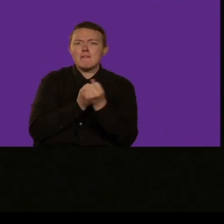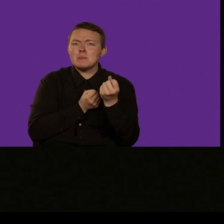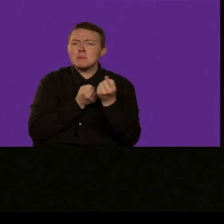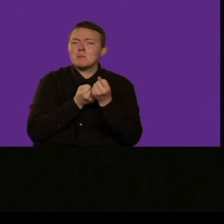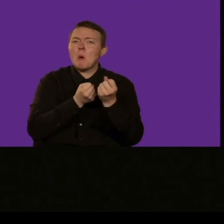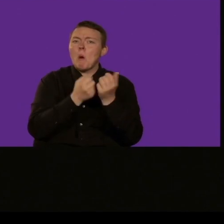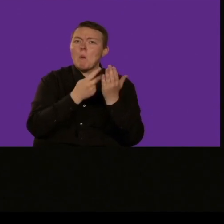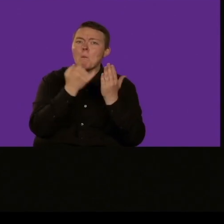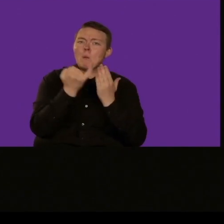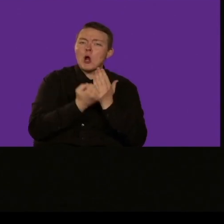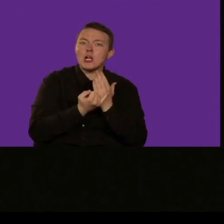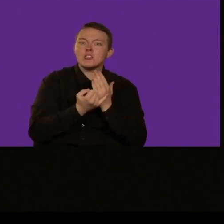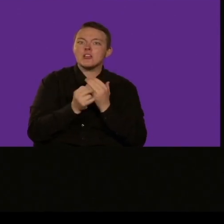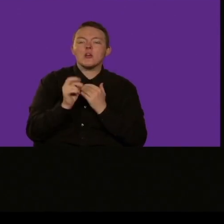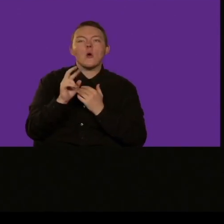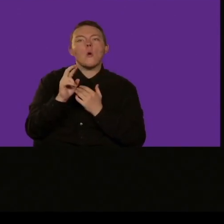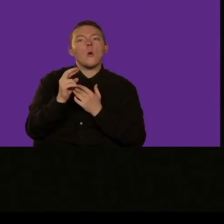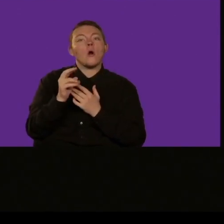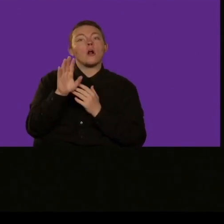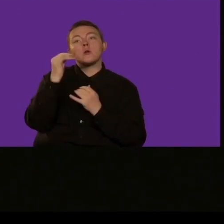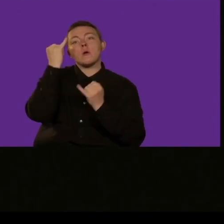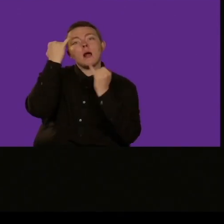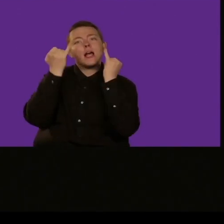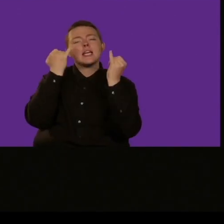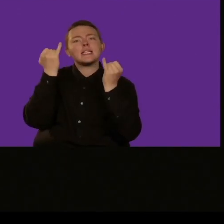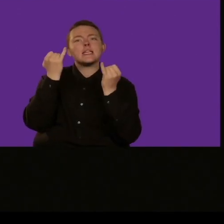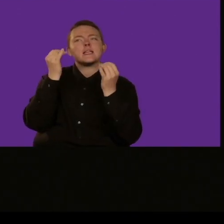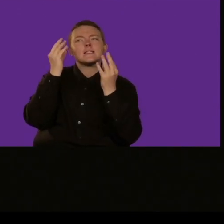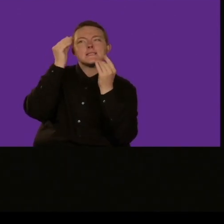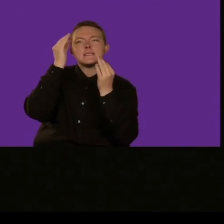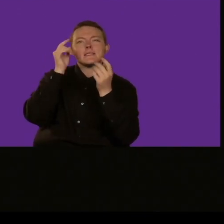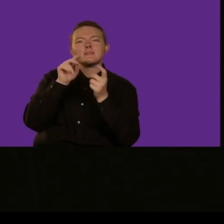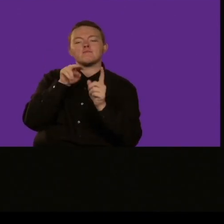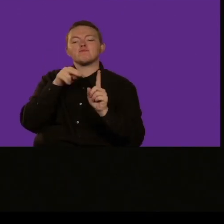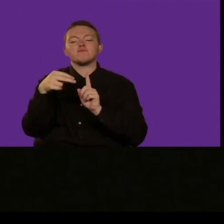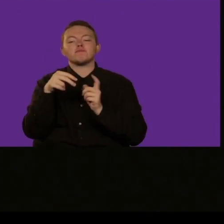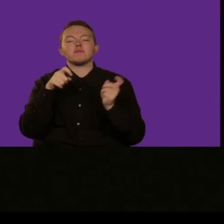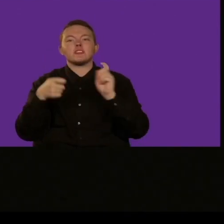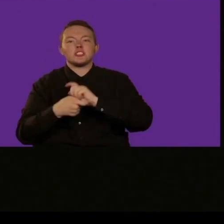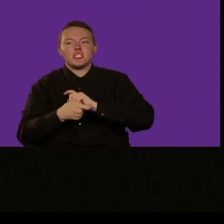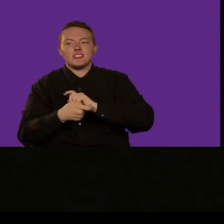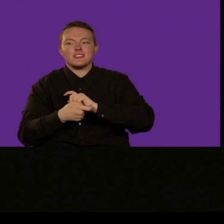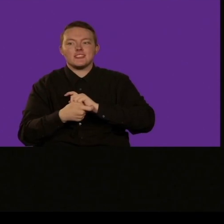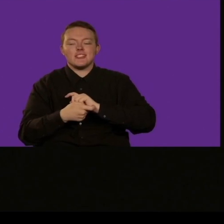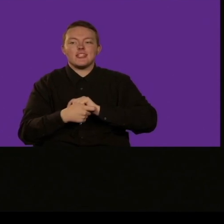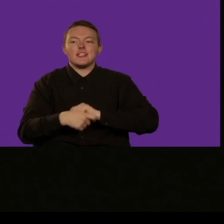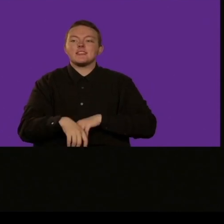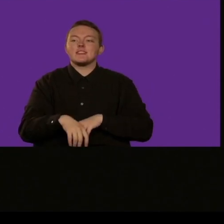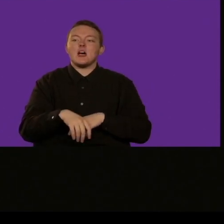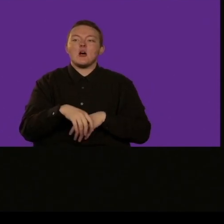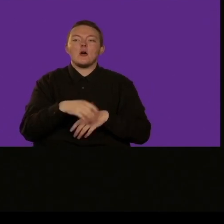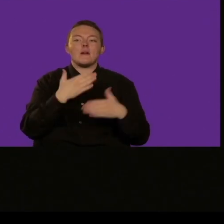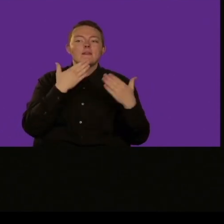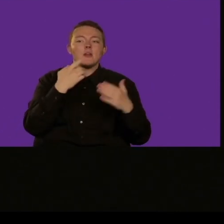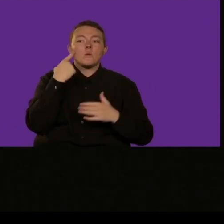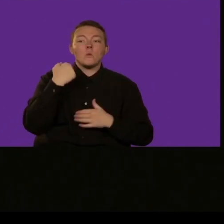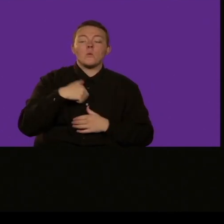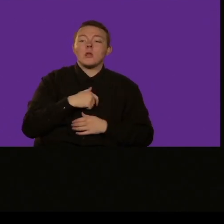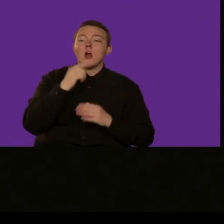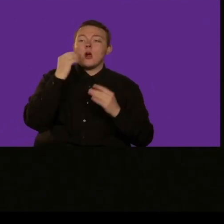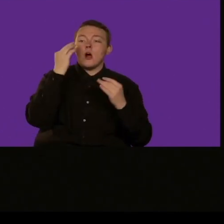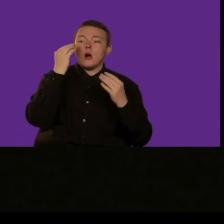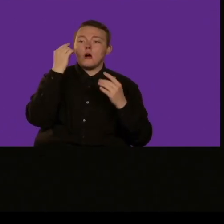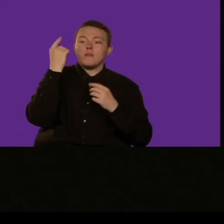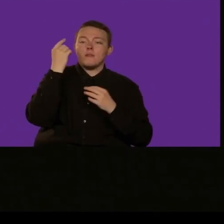crearli con allegria e amabilità con i diversi contrasti di colore con i